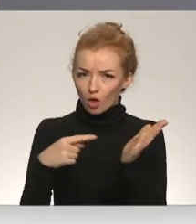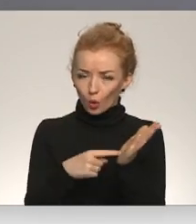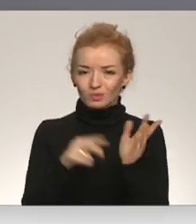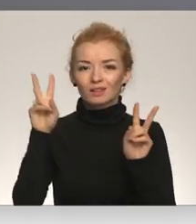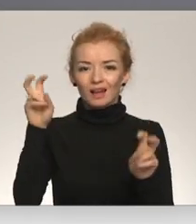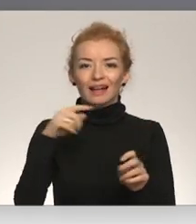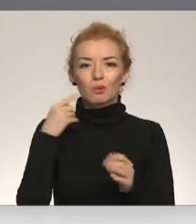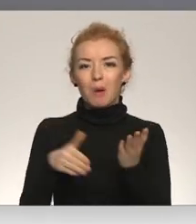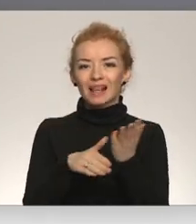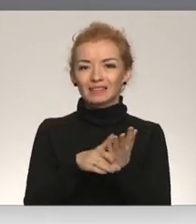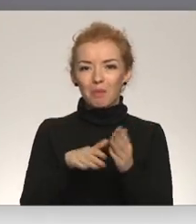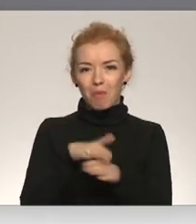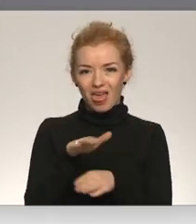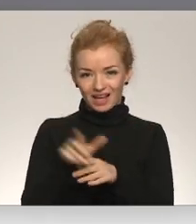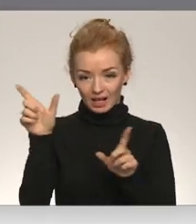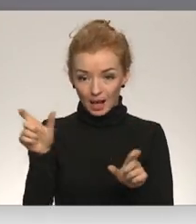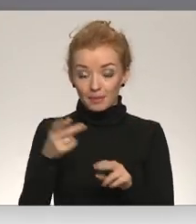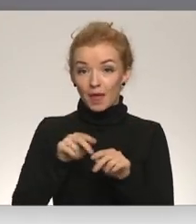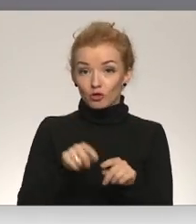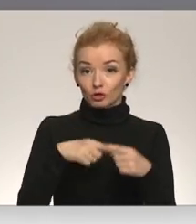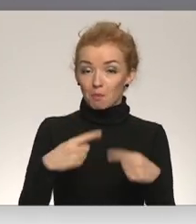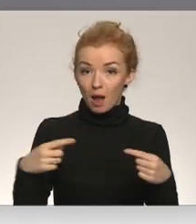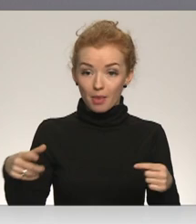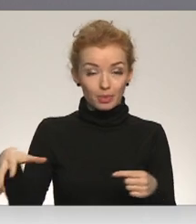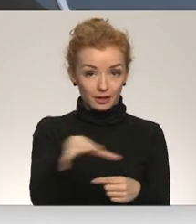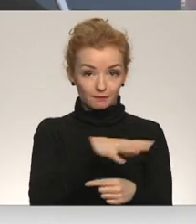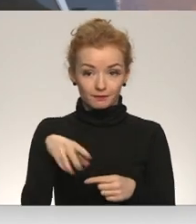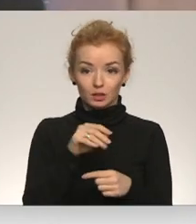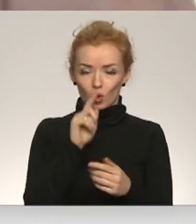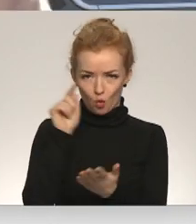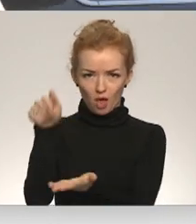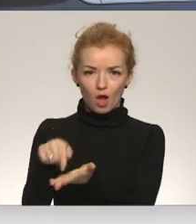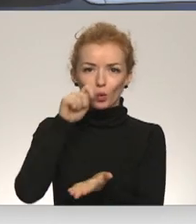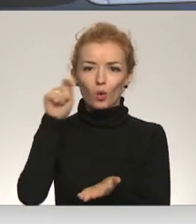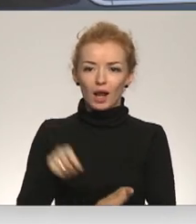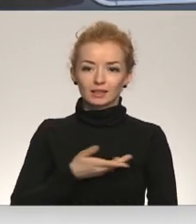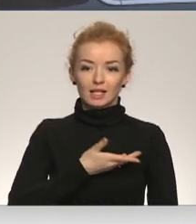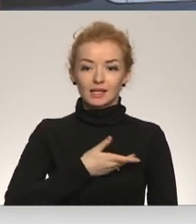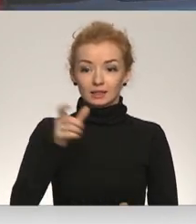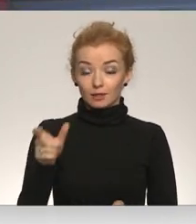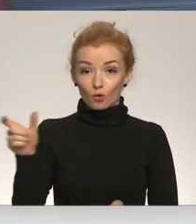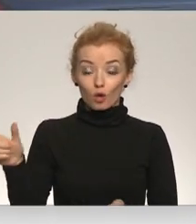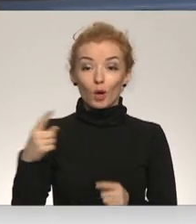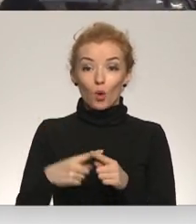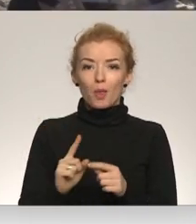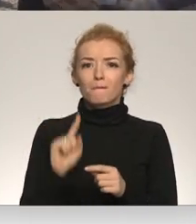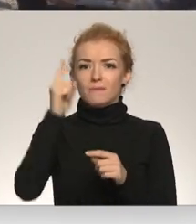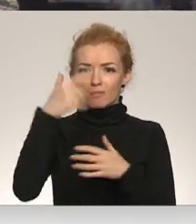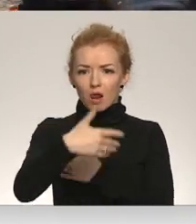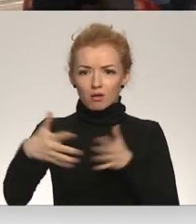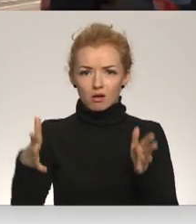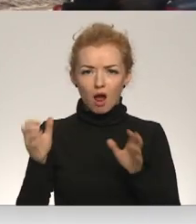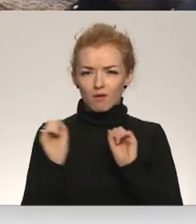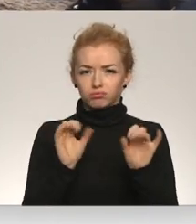bēgļiem norādījumiem. Viss šīs saziedotās mantas pilnīgi noteikti nonāks Ukraiņas iedzīvotājiem. Jau pirmās lielās krāves ir